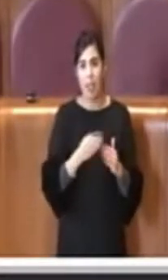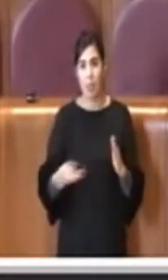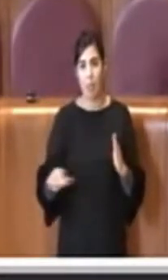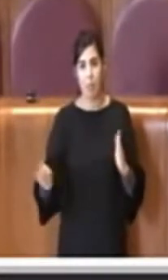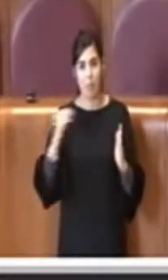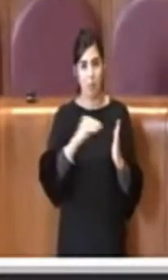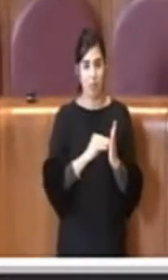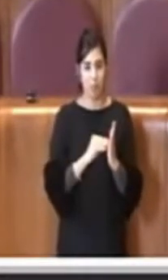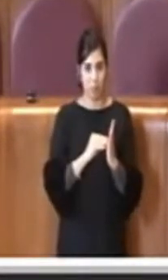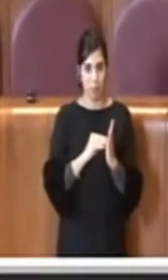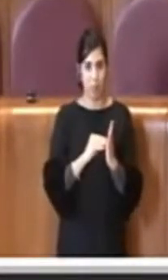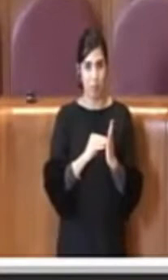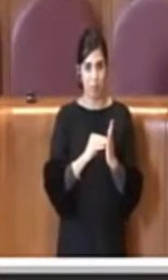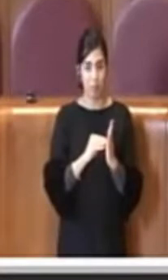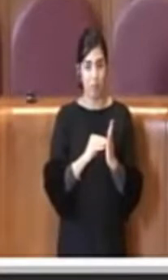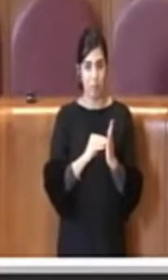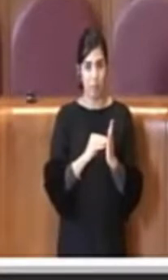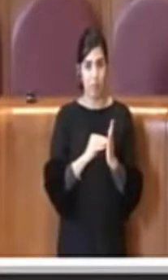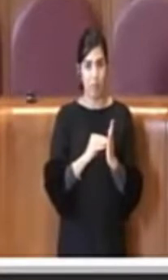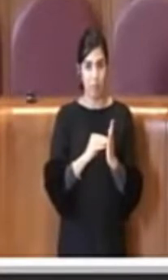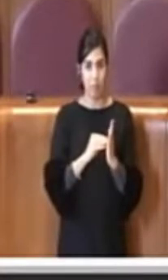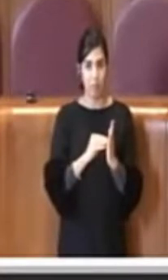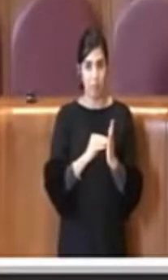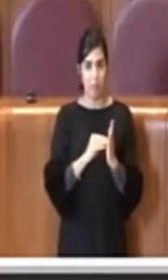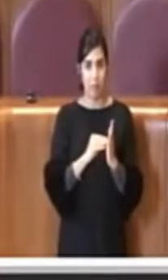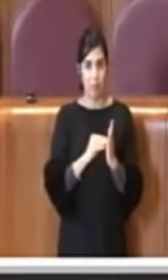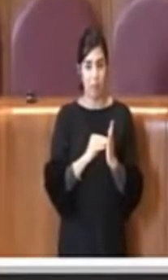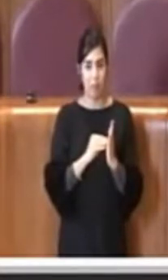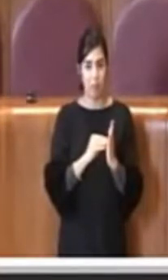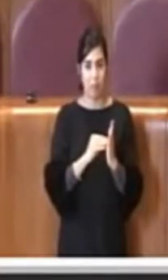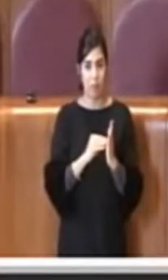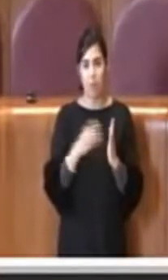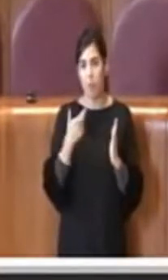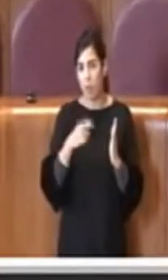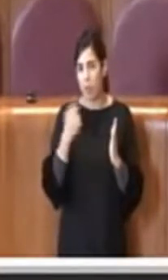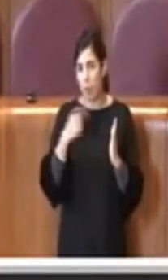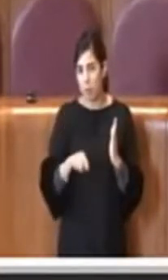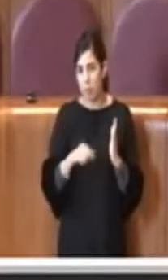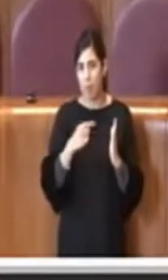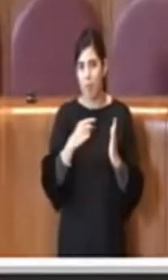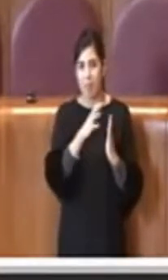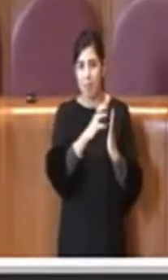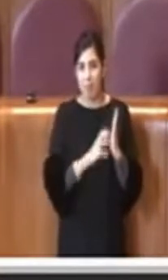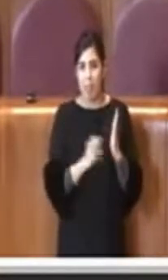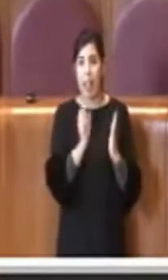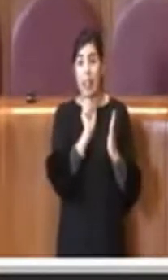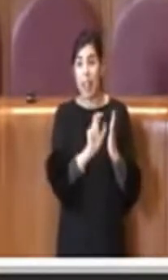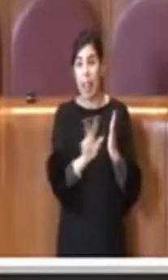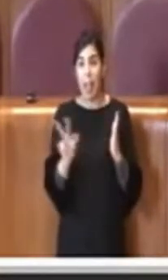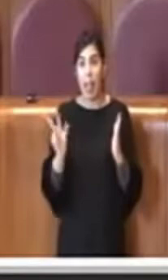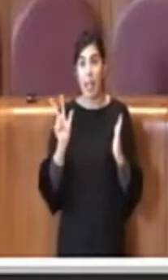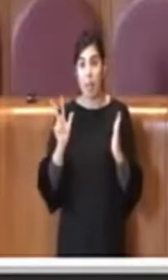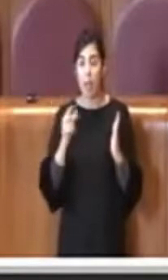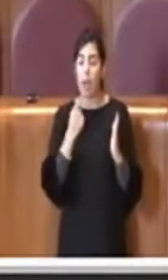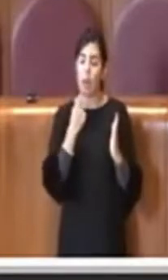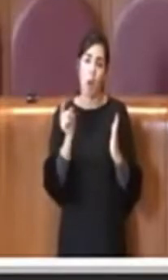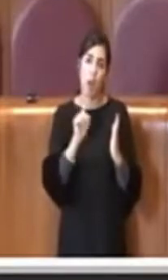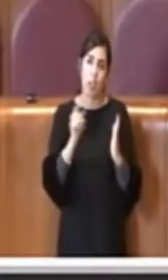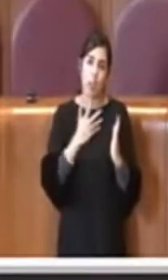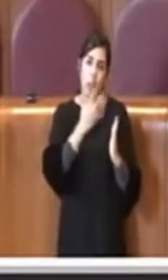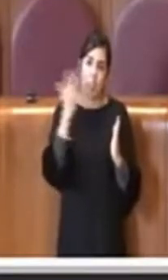nel delibera non è stato esplicitato il passaggio da C a B. diciamo così,